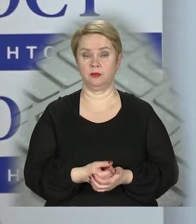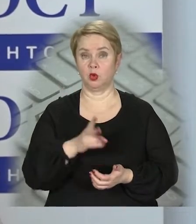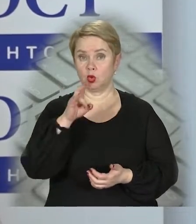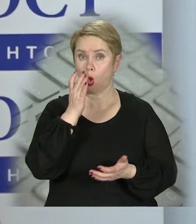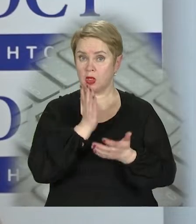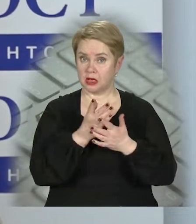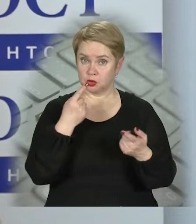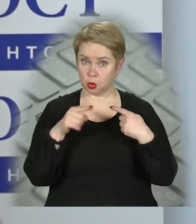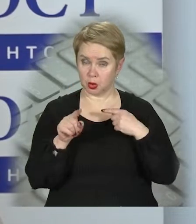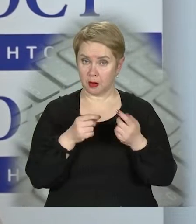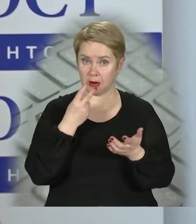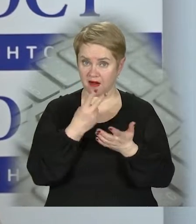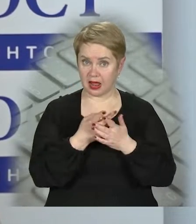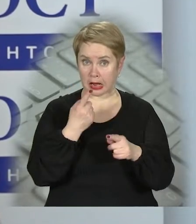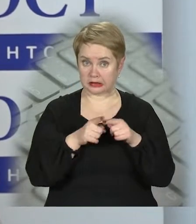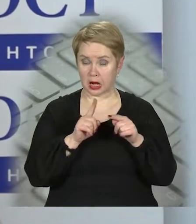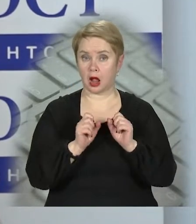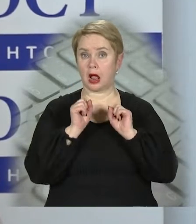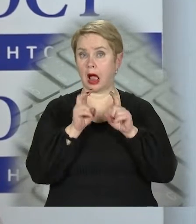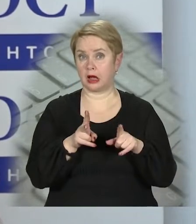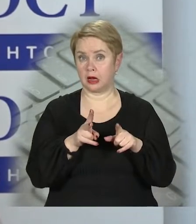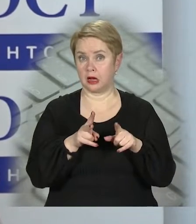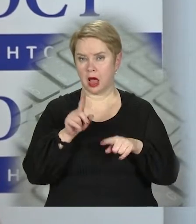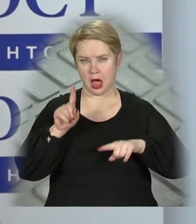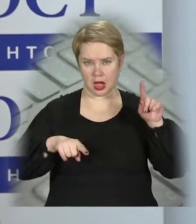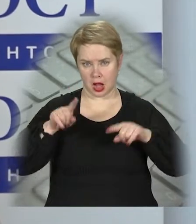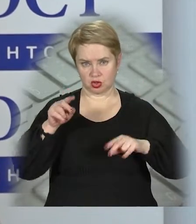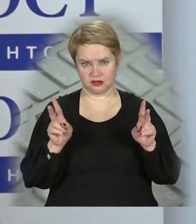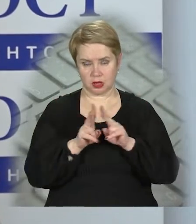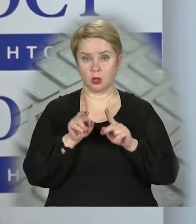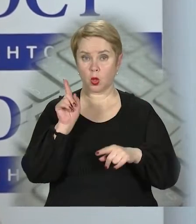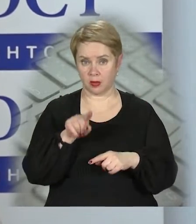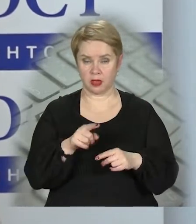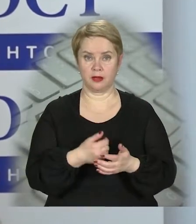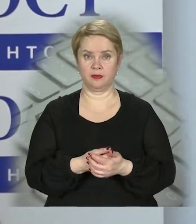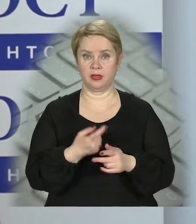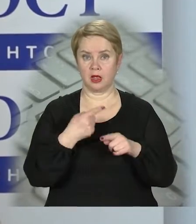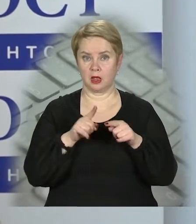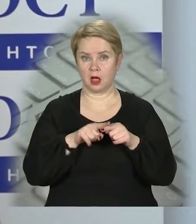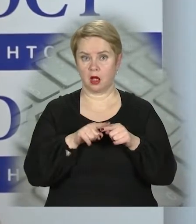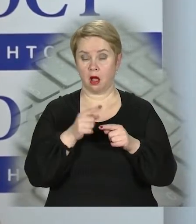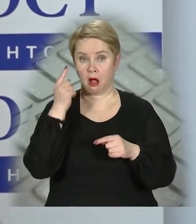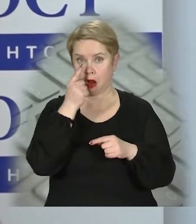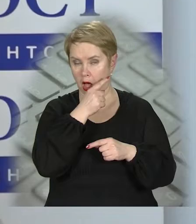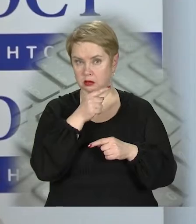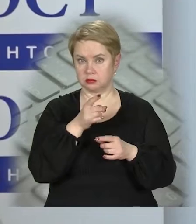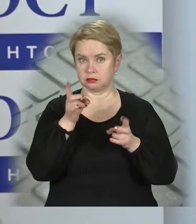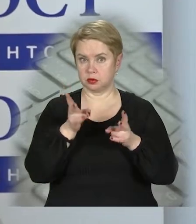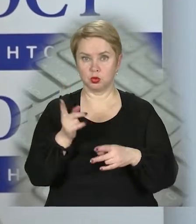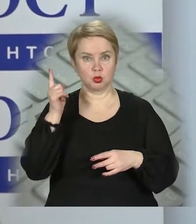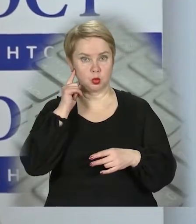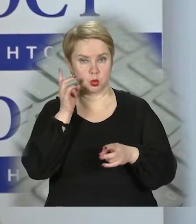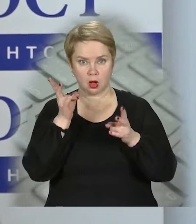Але є і інші проявлення, які реже зустрічаються, але, тим не мене, це пораження віць, пораження